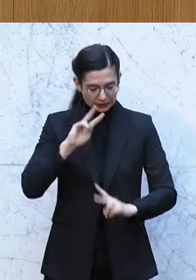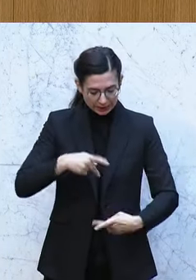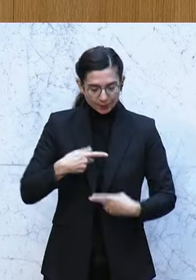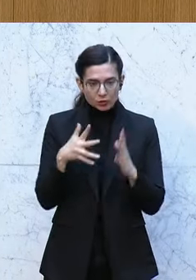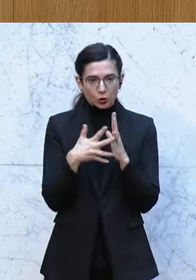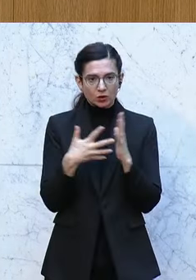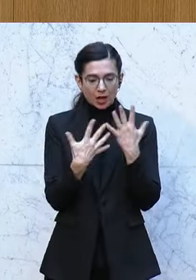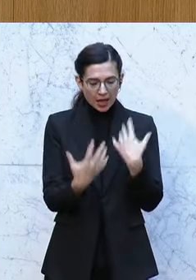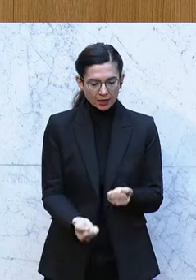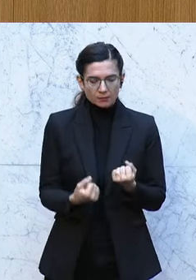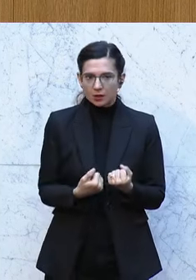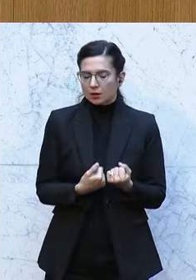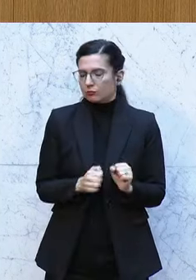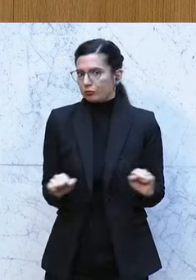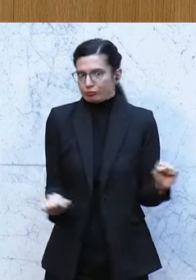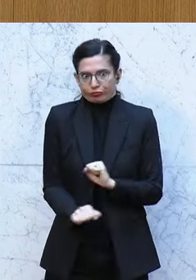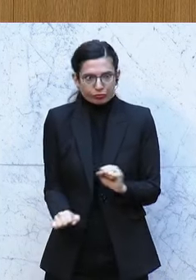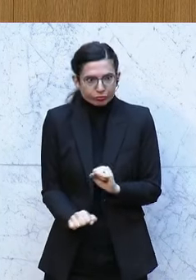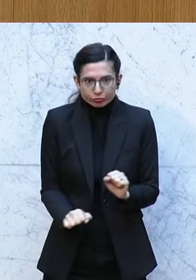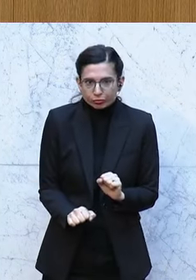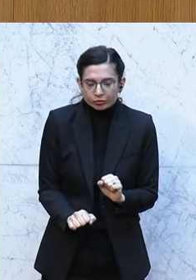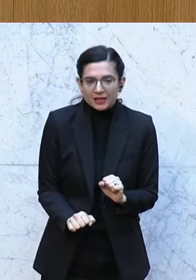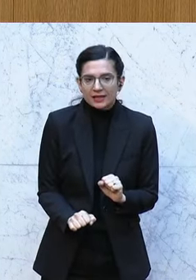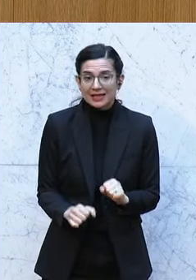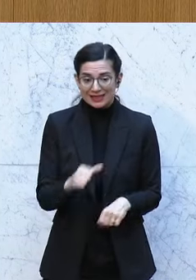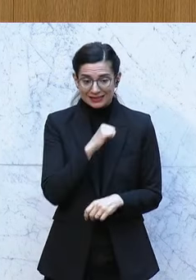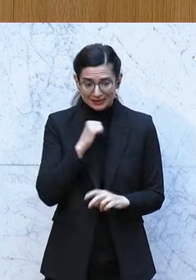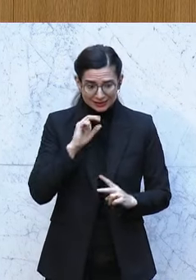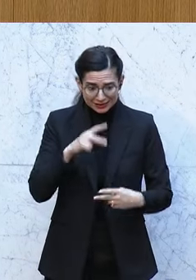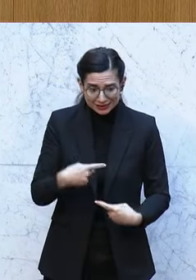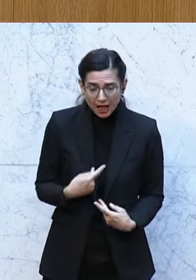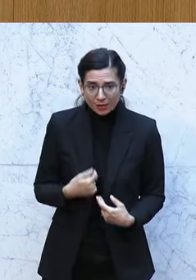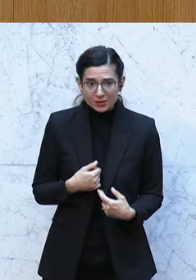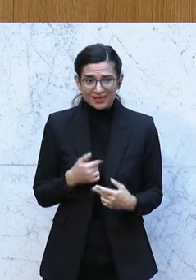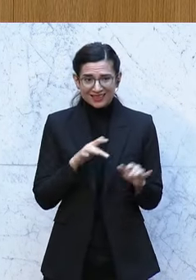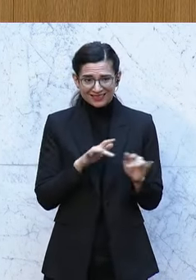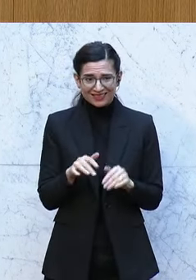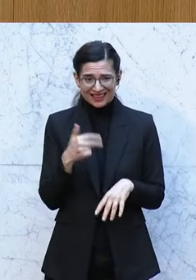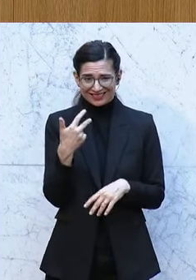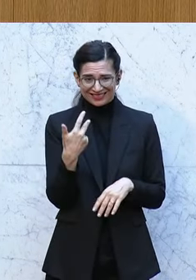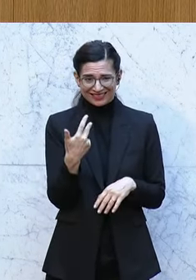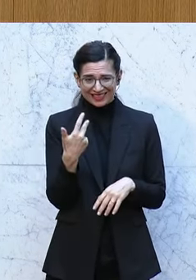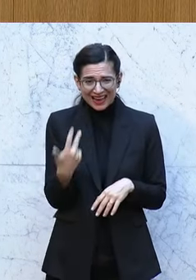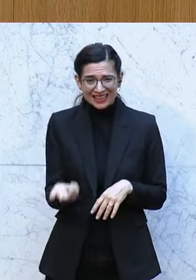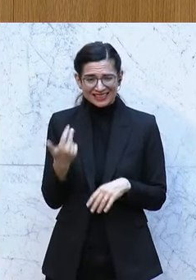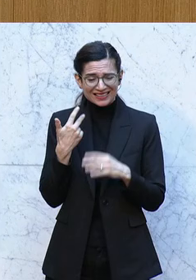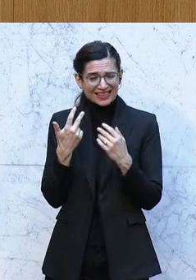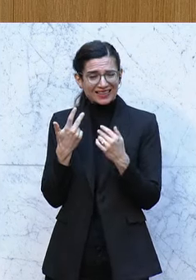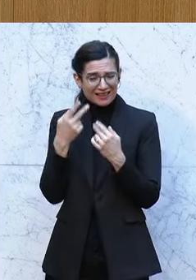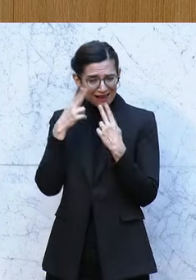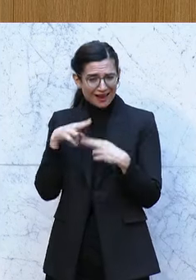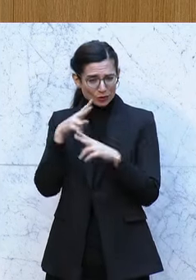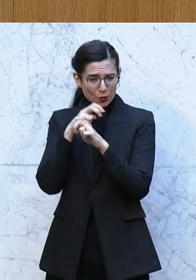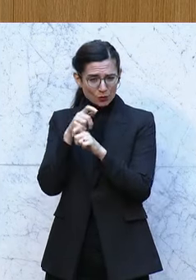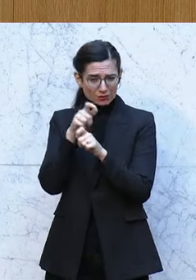und das Ergebnis war vernichtend. Sie haben sich selber, die 30 reichsten Österreicherinnen und